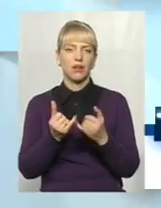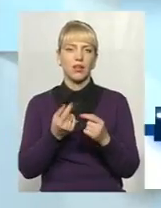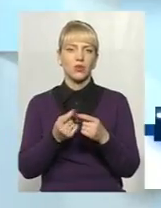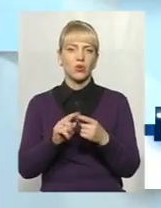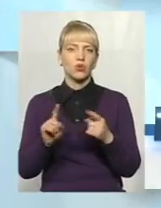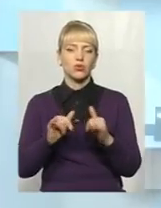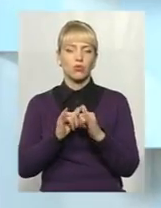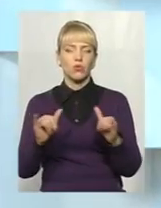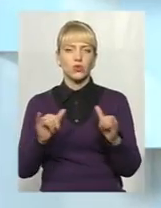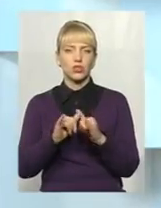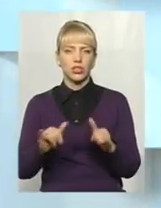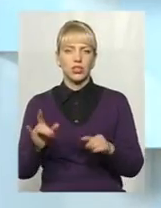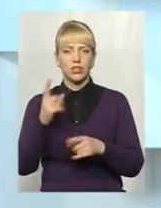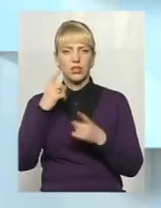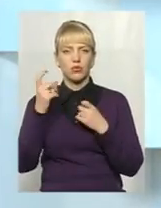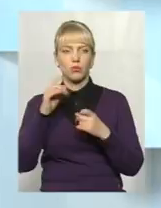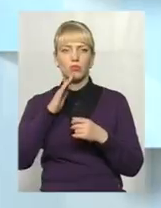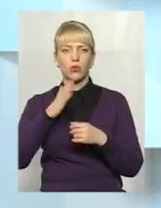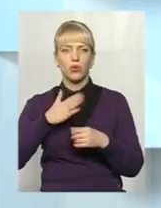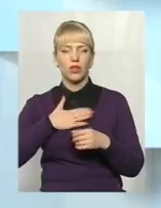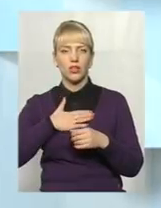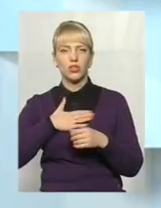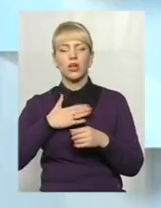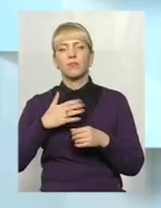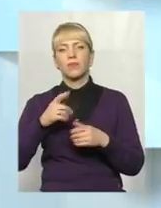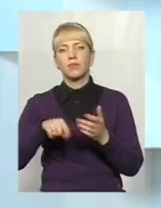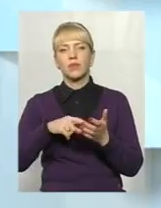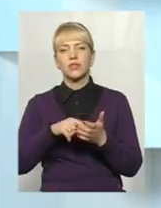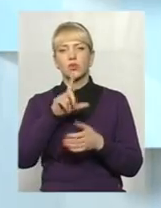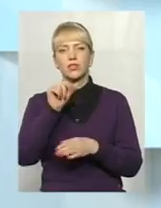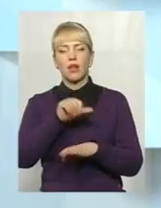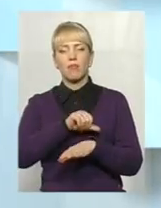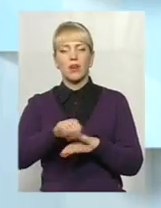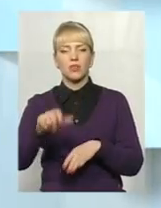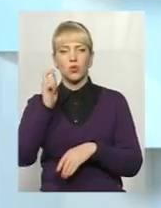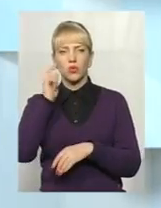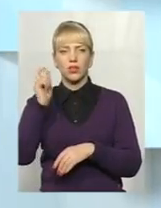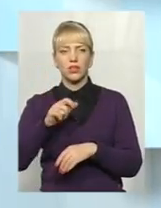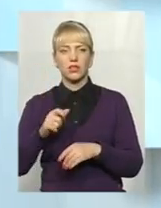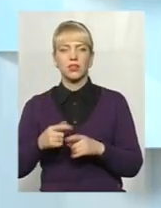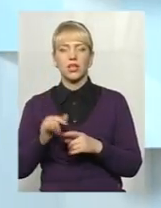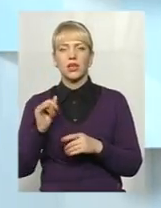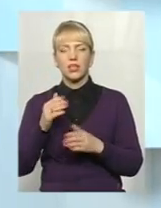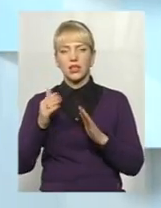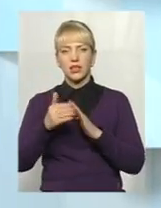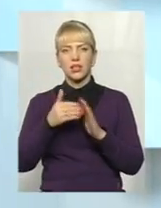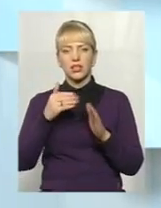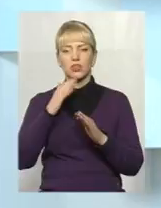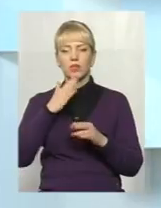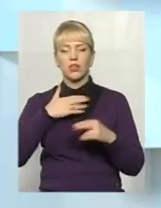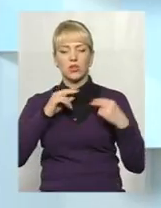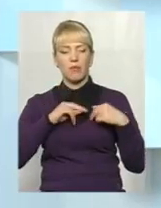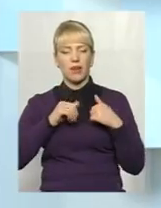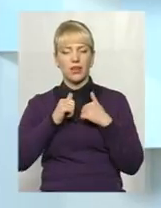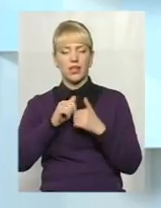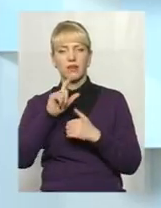про нашу туристичну дестинацію за межами України і в Україні, бо кличемо туди наших партнерів з